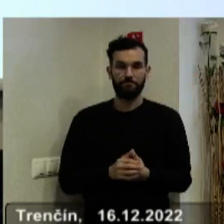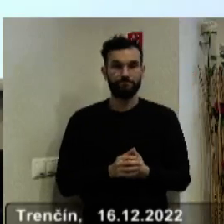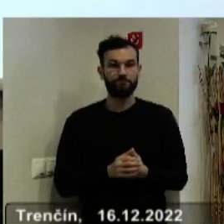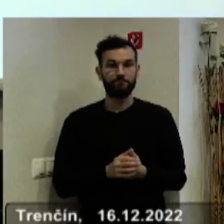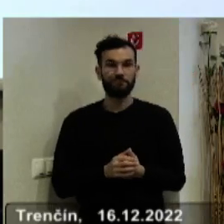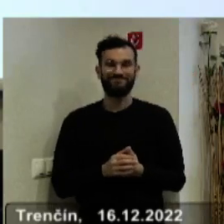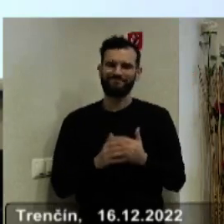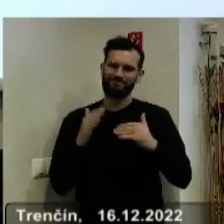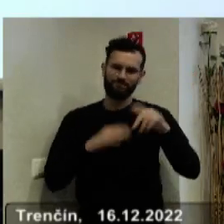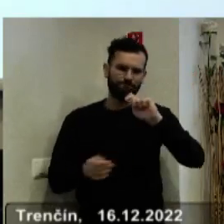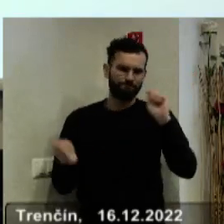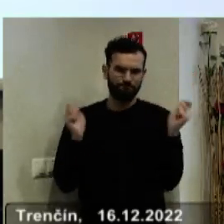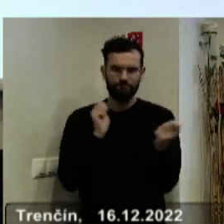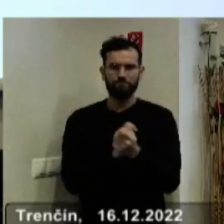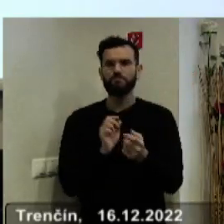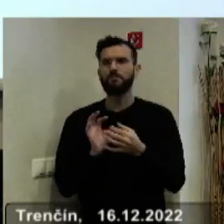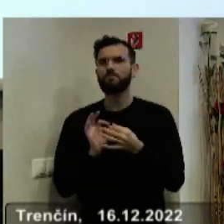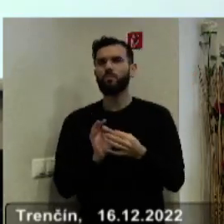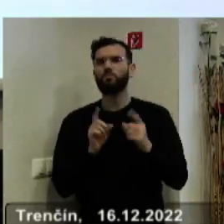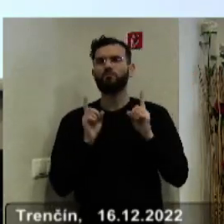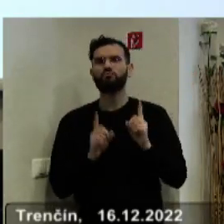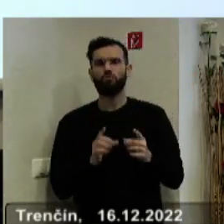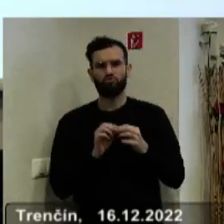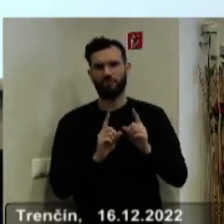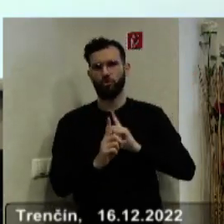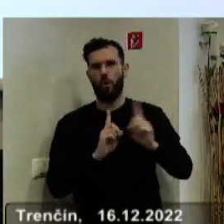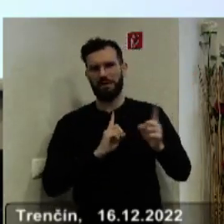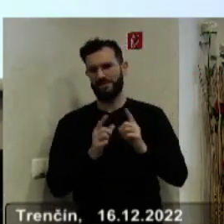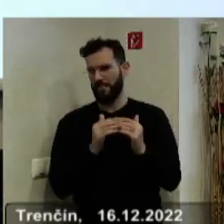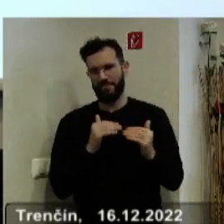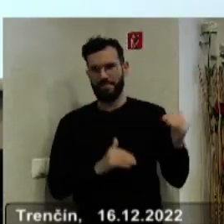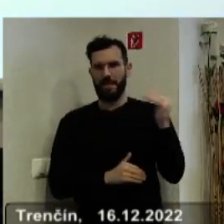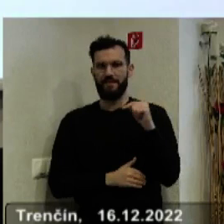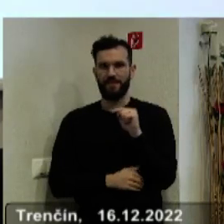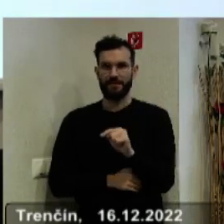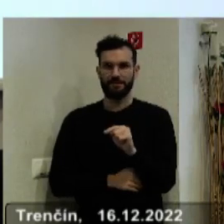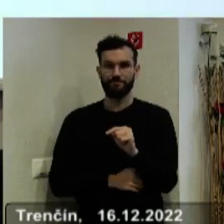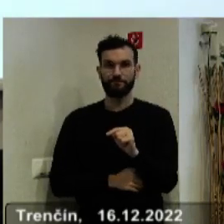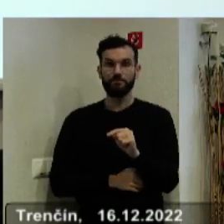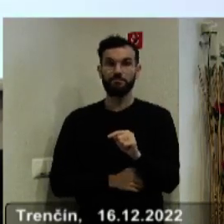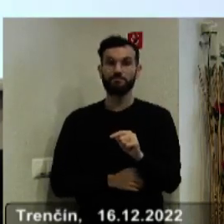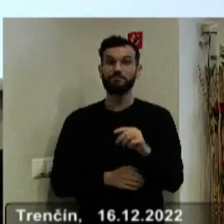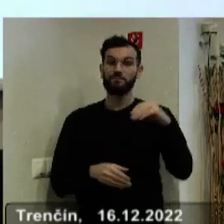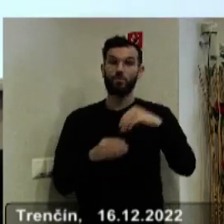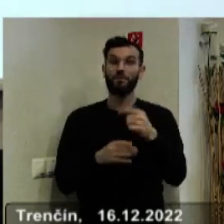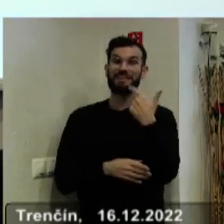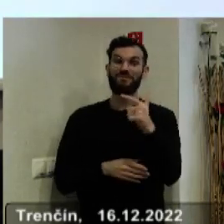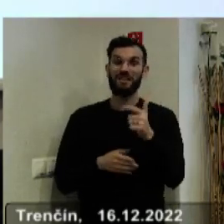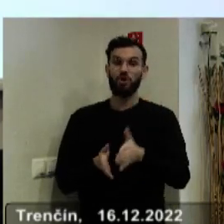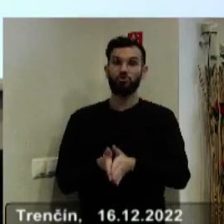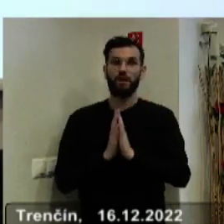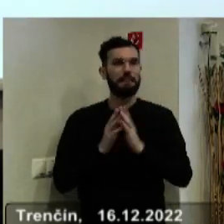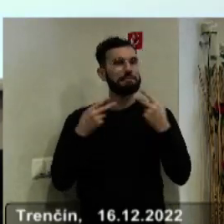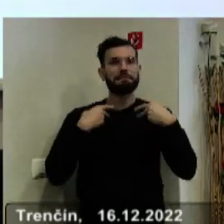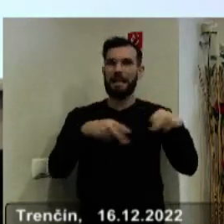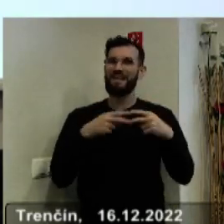Najdôležitejšie zmeny sa udiali v oblasti dopravy, kde nám teda pribudlo 12 žiadostí o